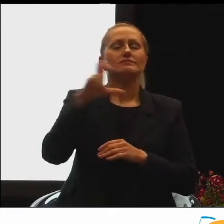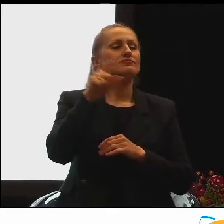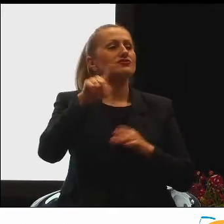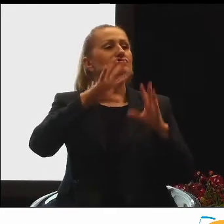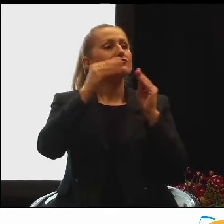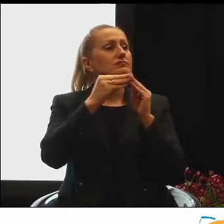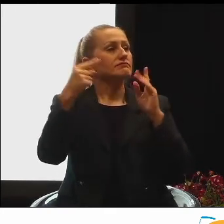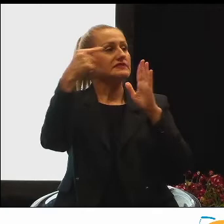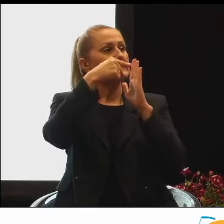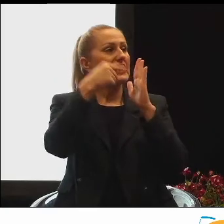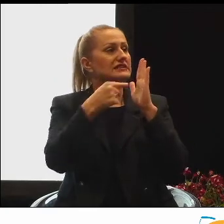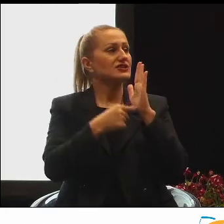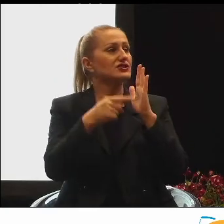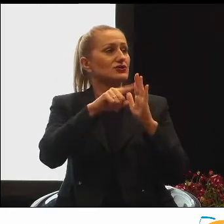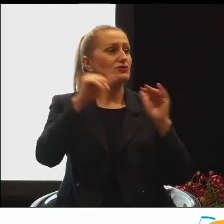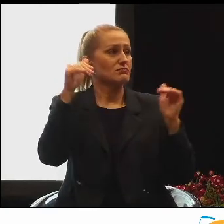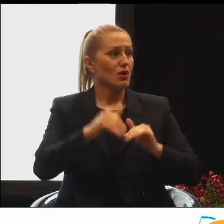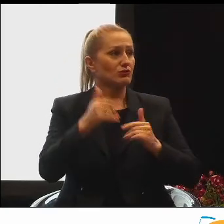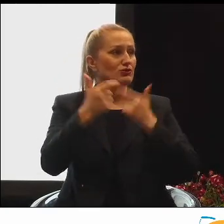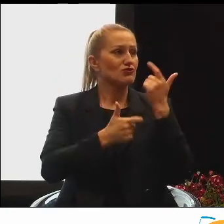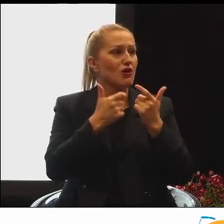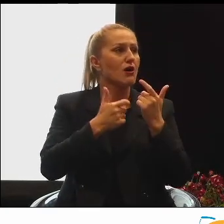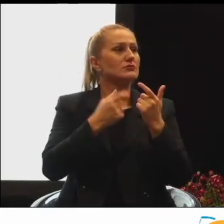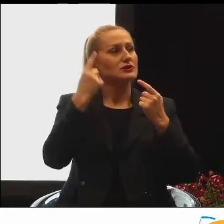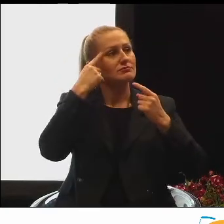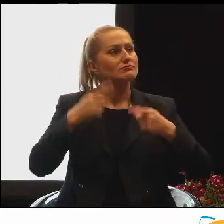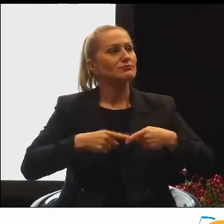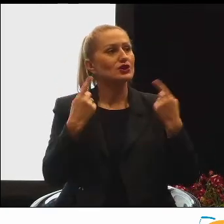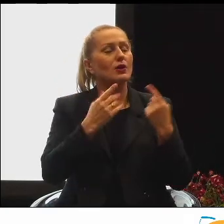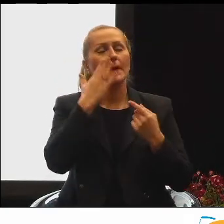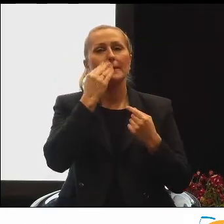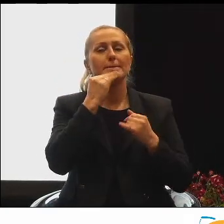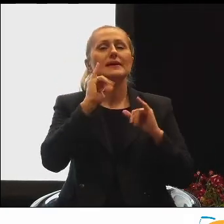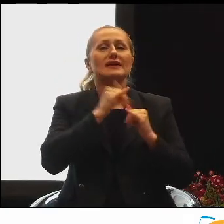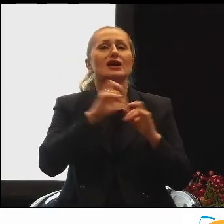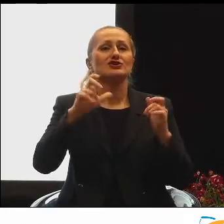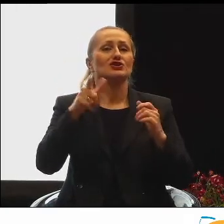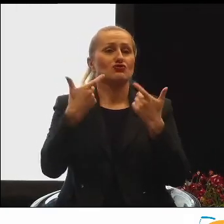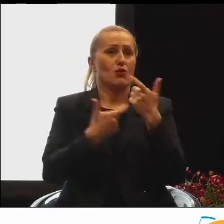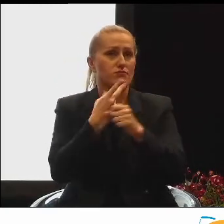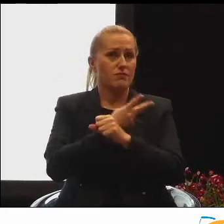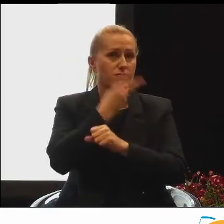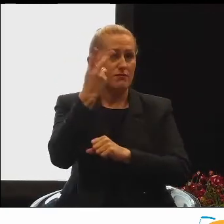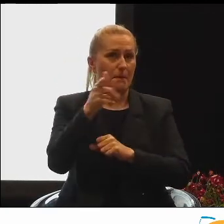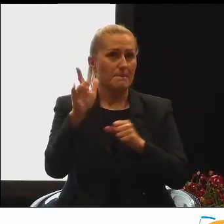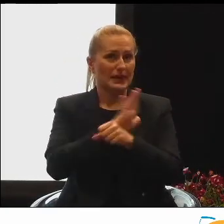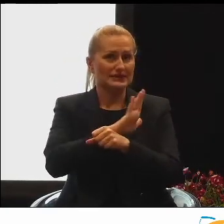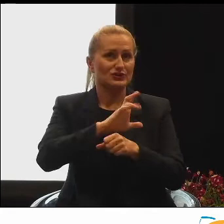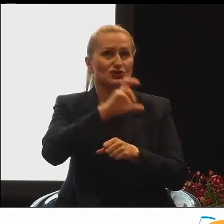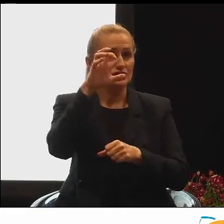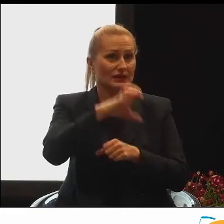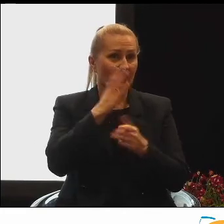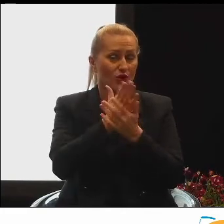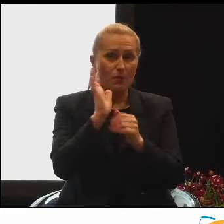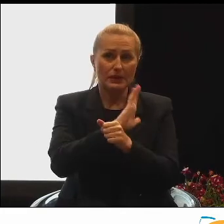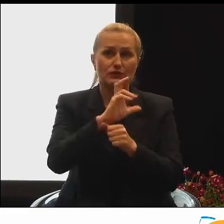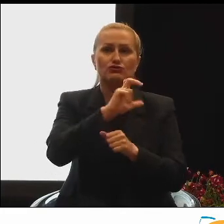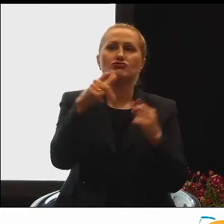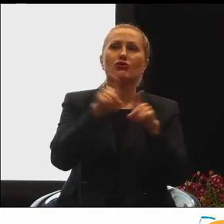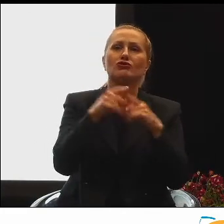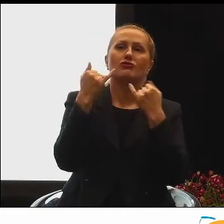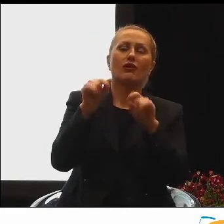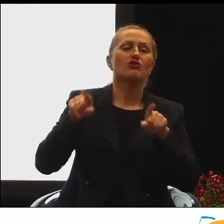tych wskaźników można się przekonać o stanie zaawansowania progresywnego biznesu, ale tylko biznesu przy też innych